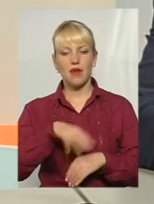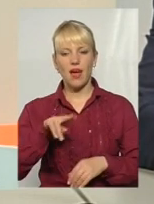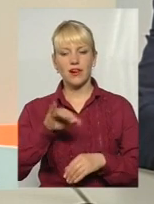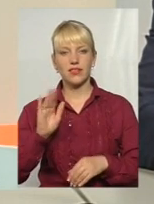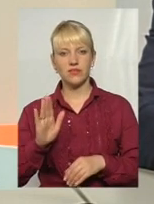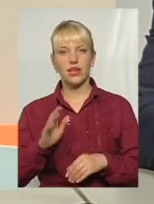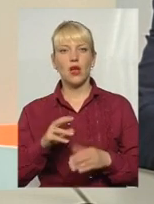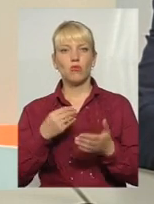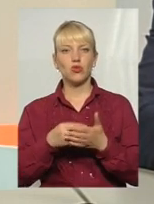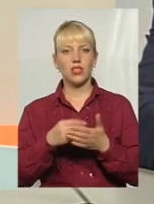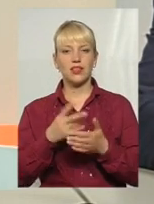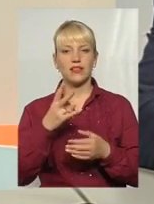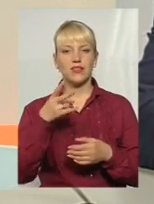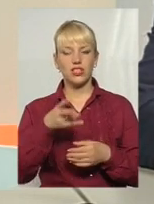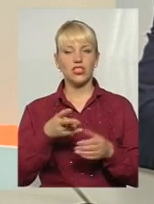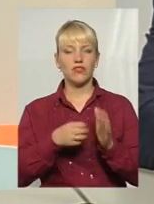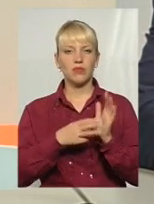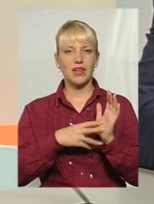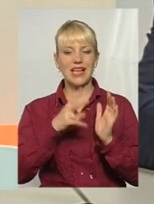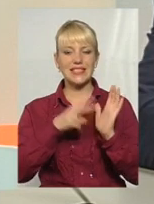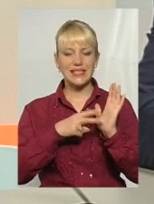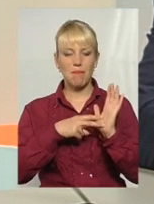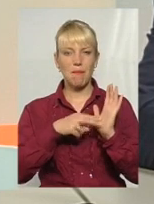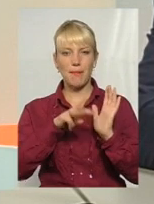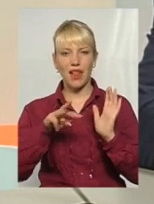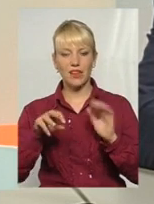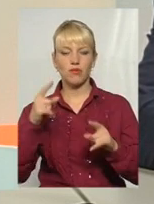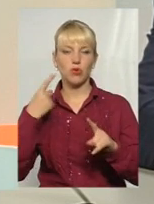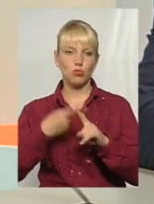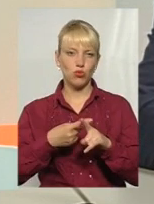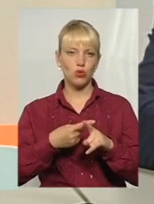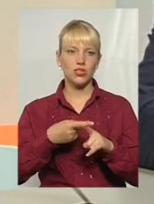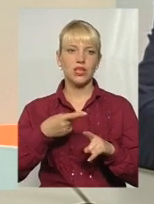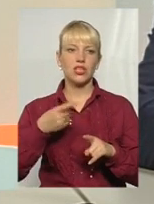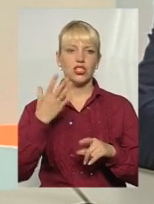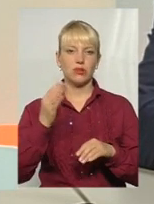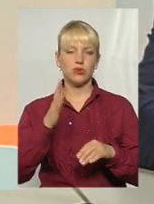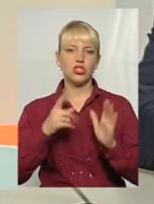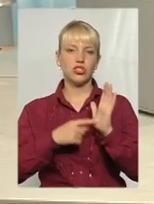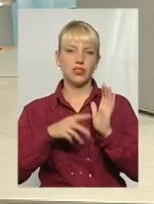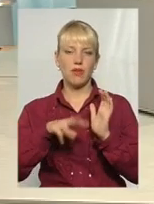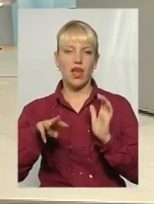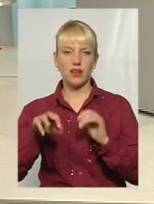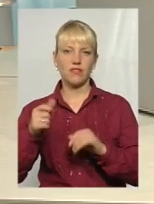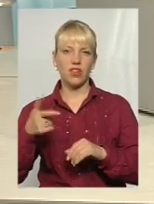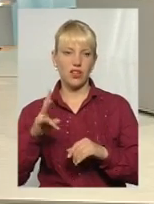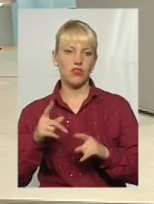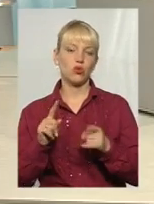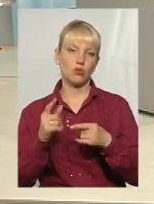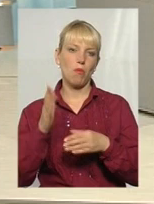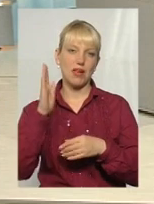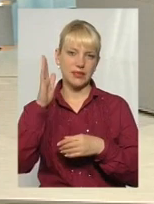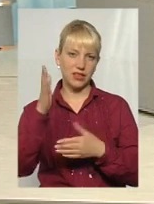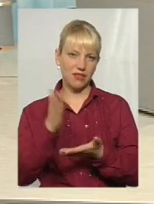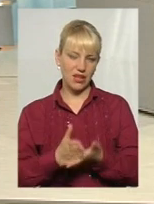в 2019 на 7 мільярдів і в 2020 ще плюс 6 мільярдів гривень. Тому ця перспектива